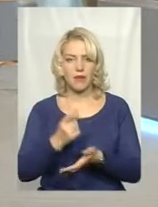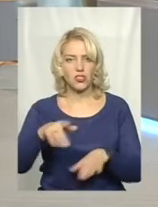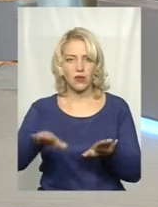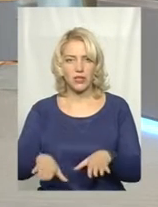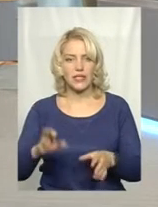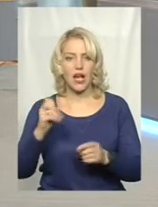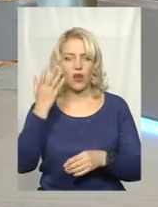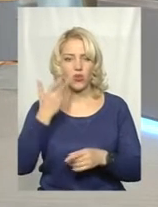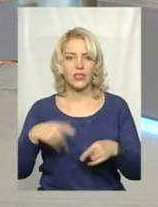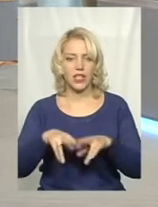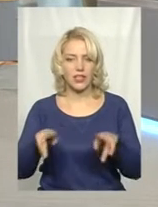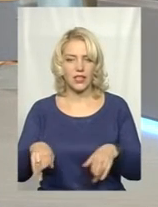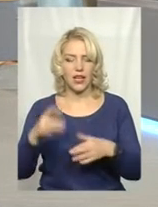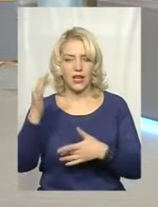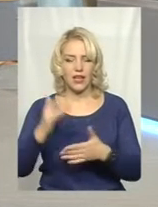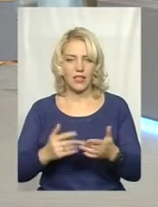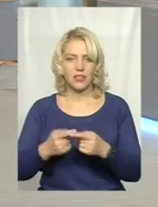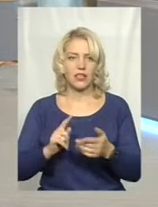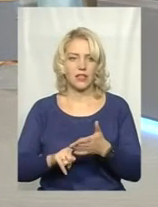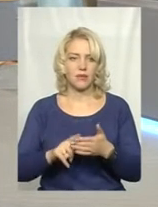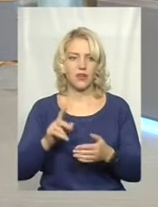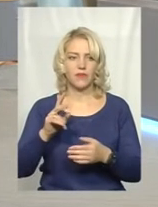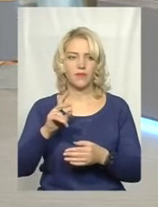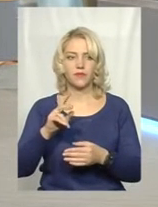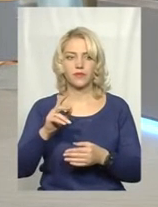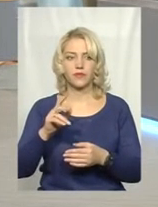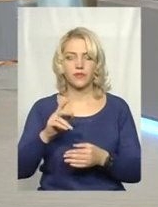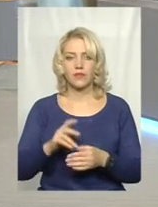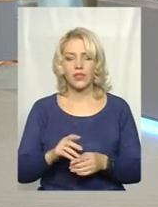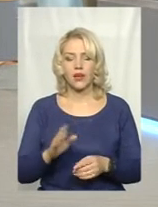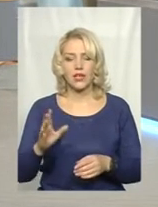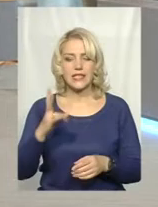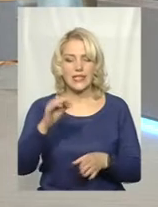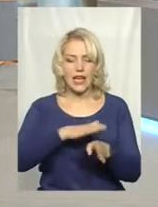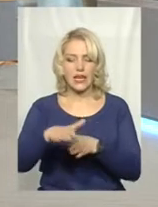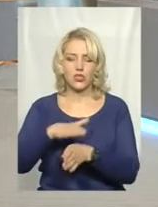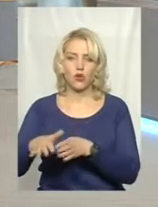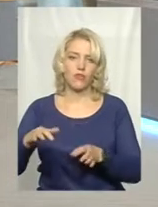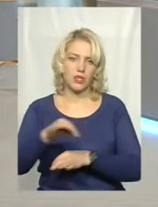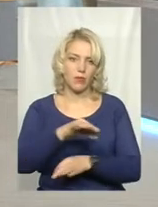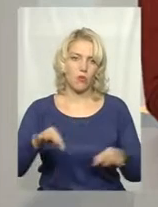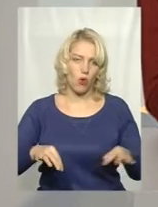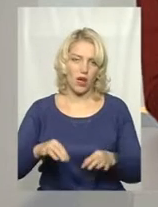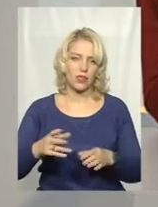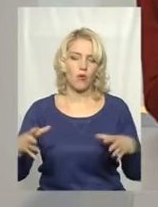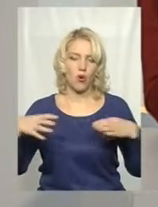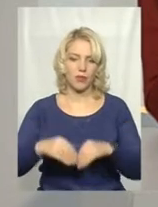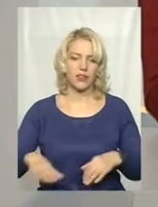коли б подібний рейтинг, уявімо, був не за відсотками, а от за реалізованими проектами об'єднаних тергромад,